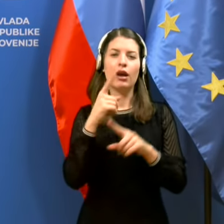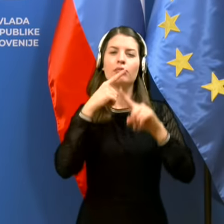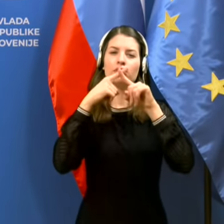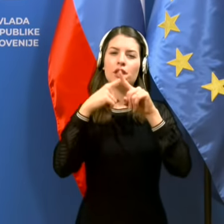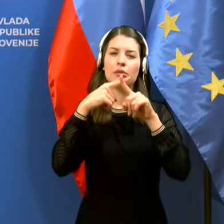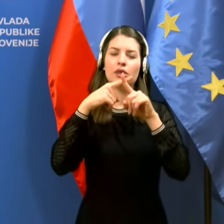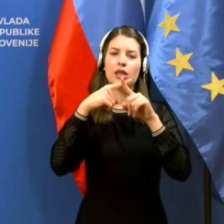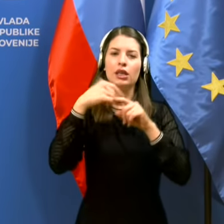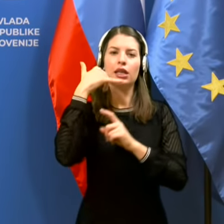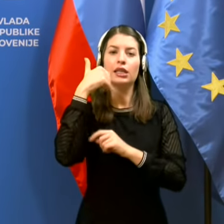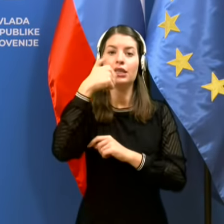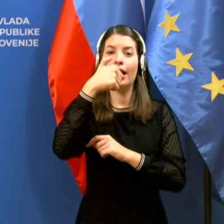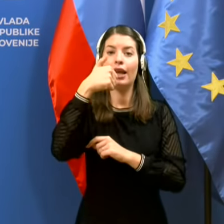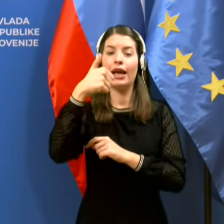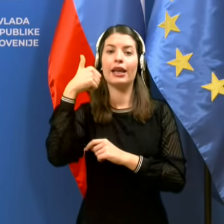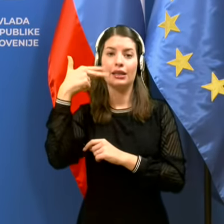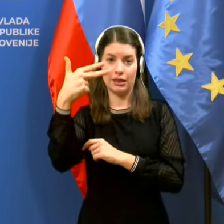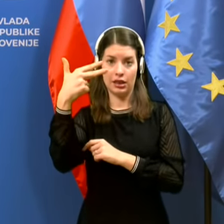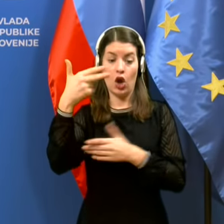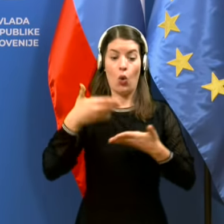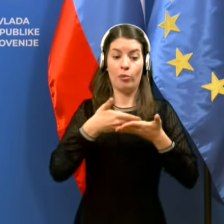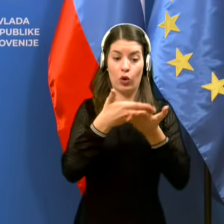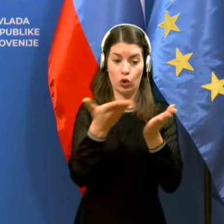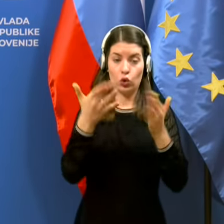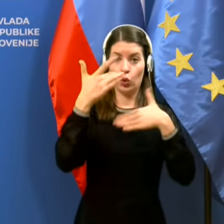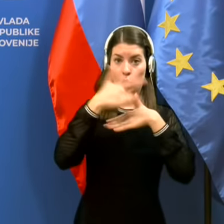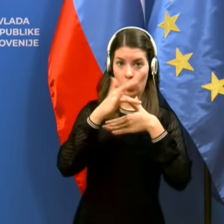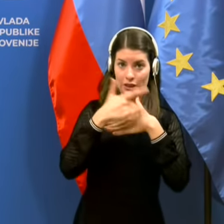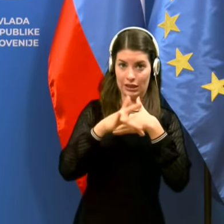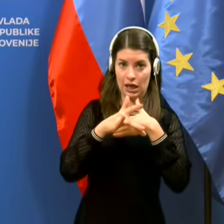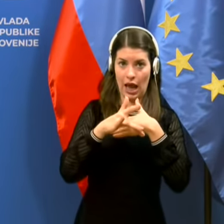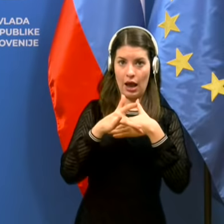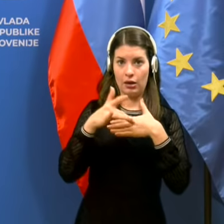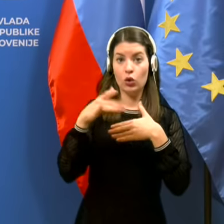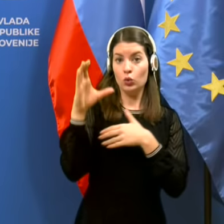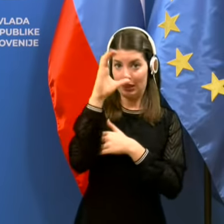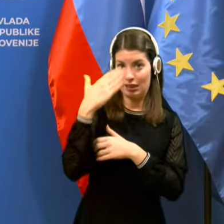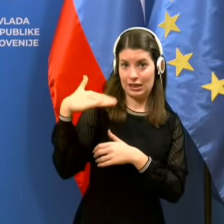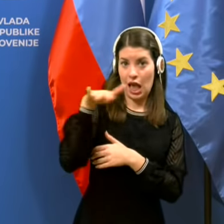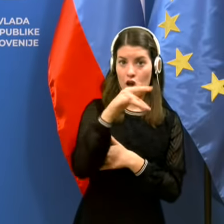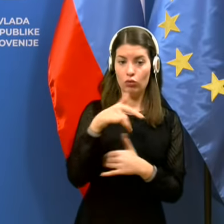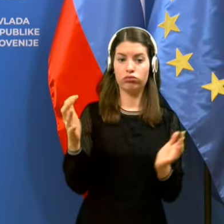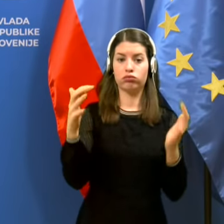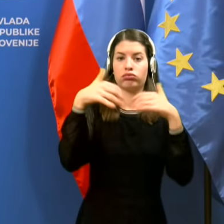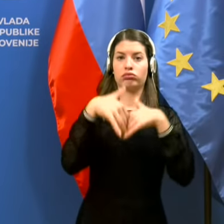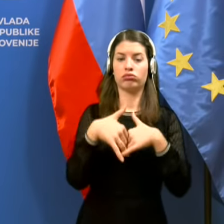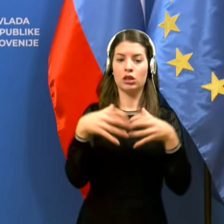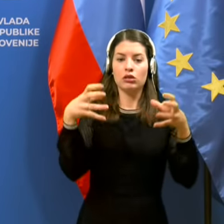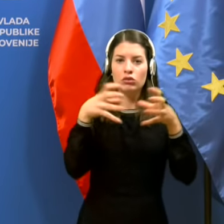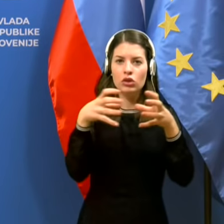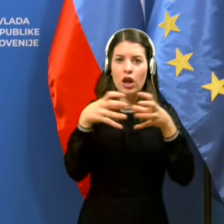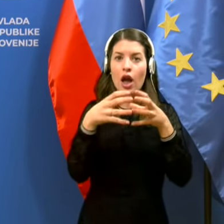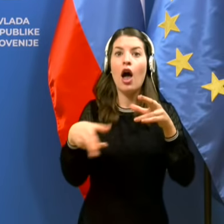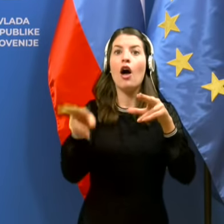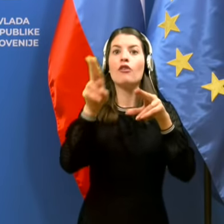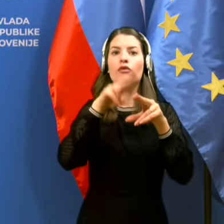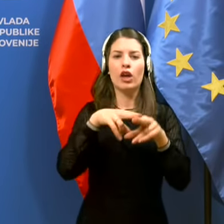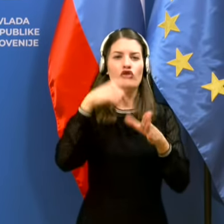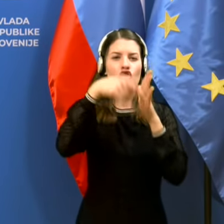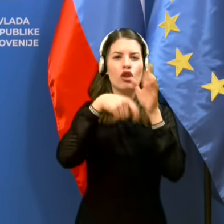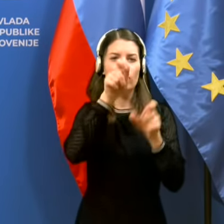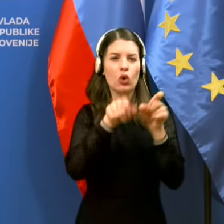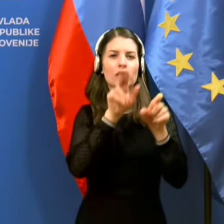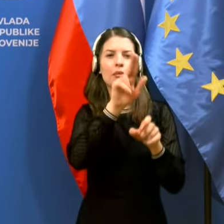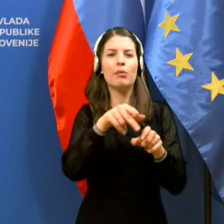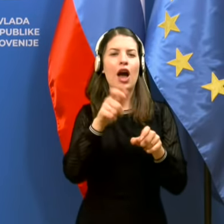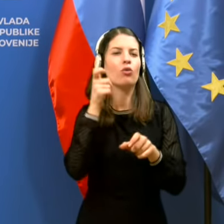klic na številko 113, da se v prostorih gostilne območjev celja druži večja skupina oseb in predvaja glasno glasbo.